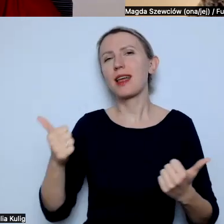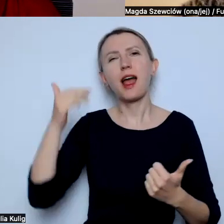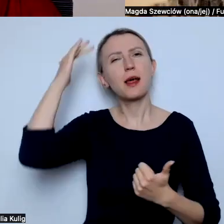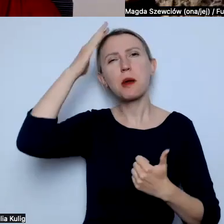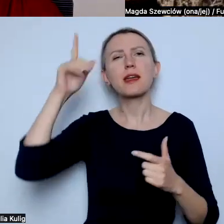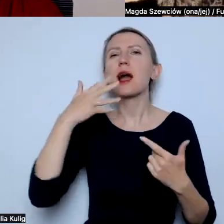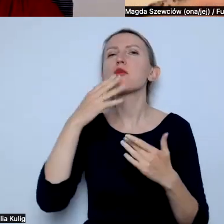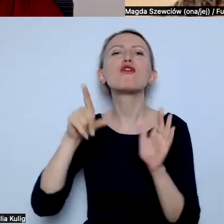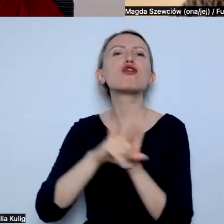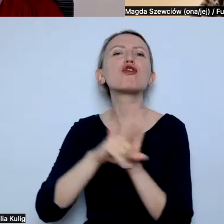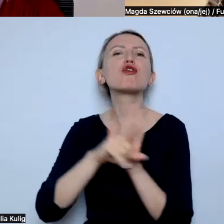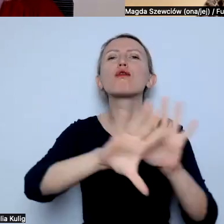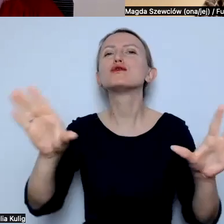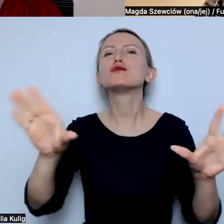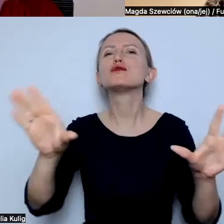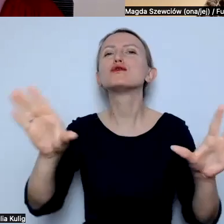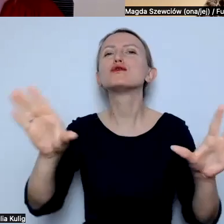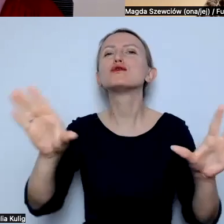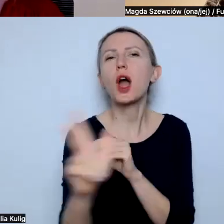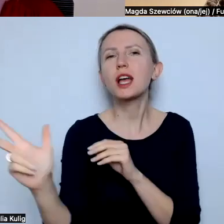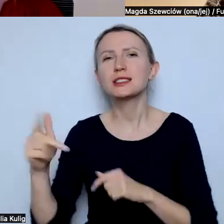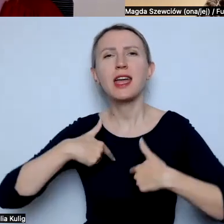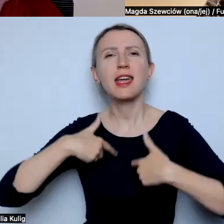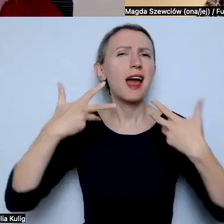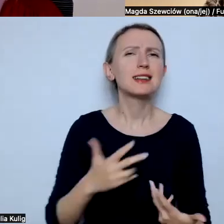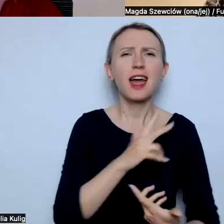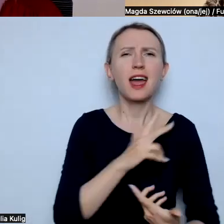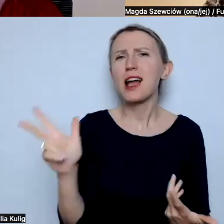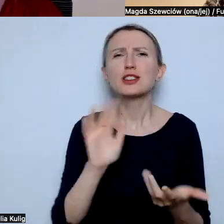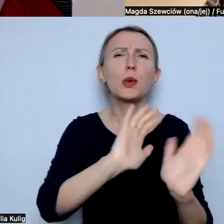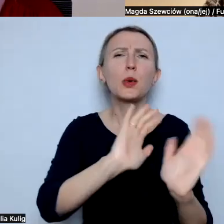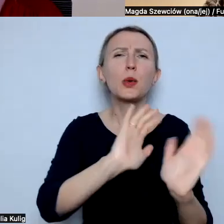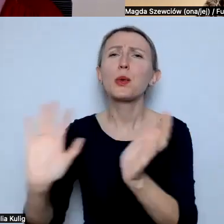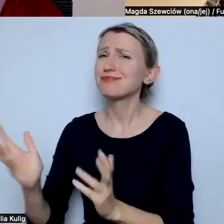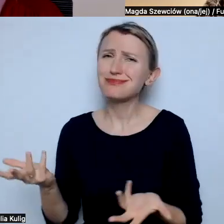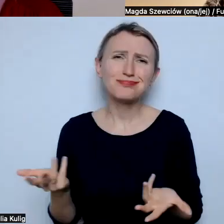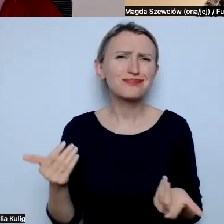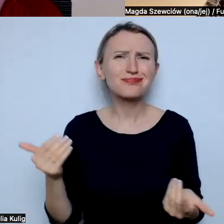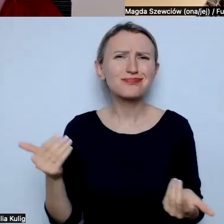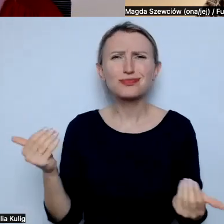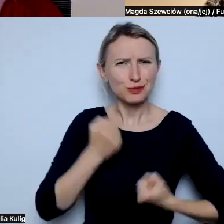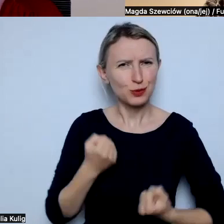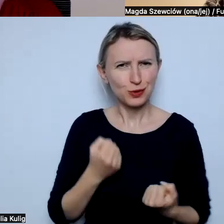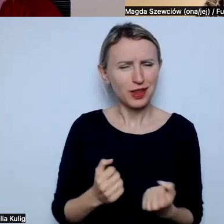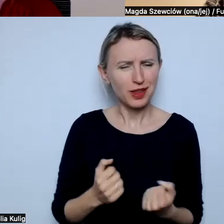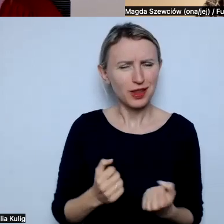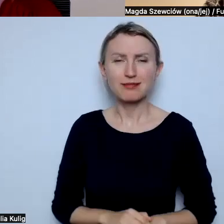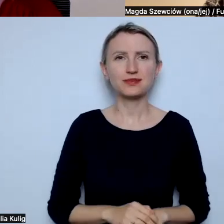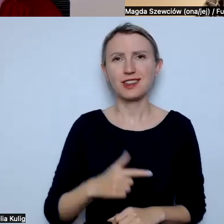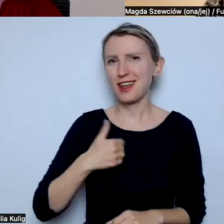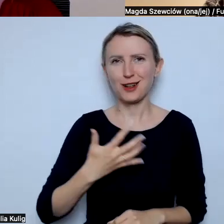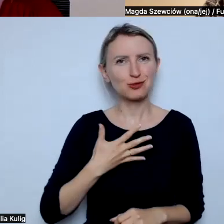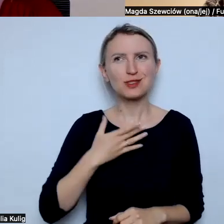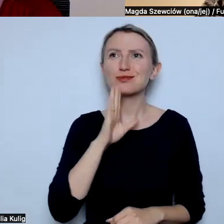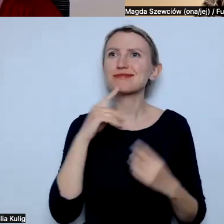i ja wszystkich chcę tutaj pod swoje skrzydła, no to rzeczywiście wtedy może być bardzo trudno. I mam wrażenie, że to jest też taka